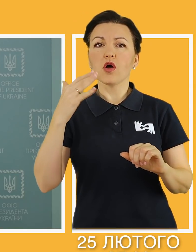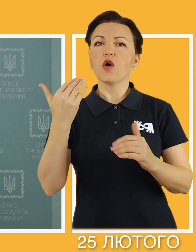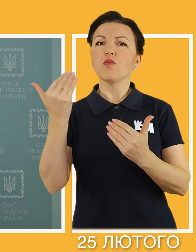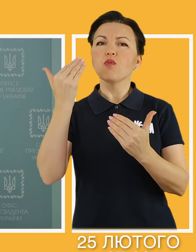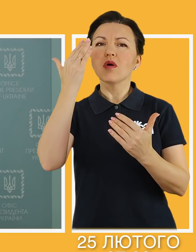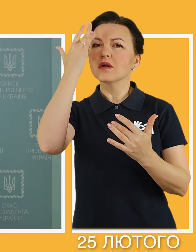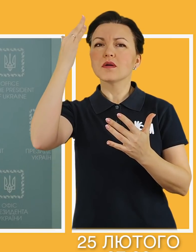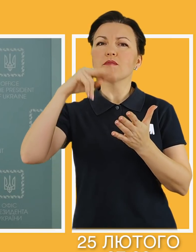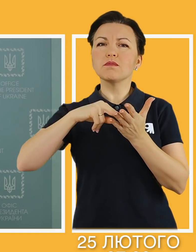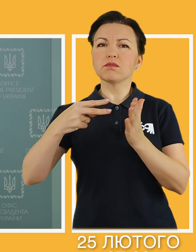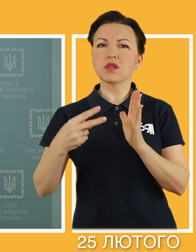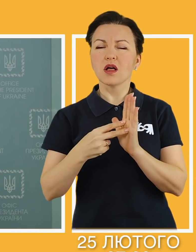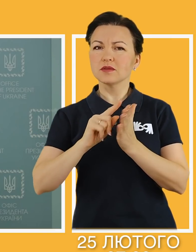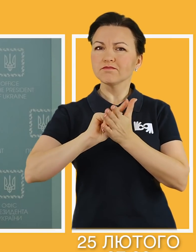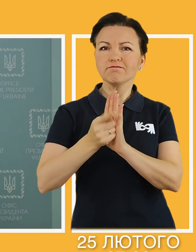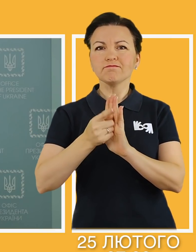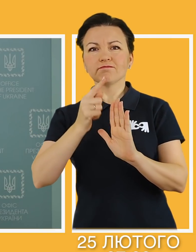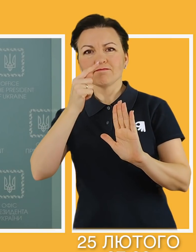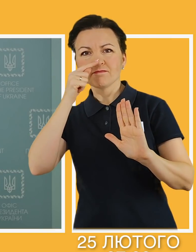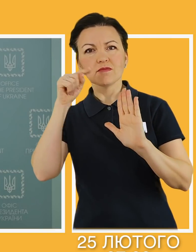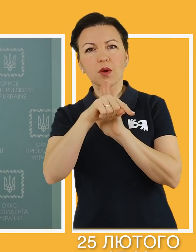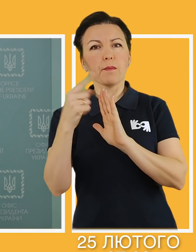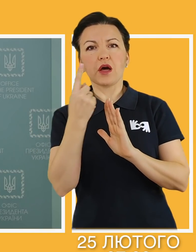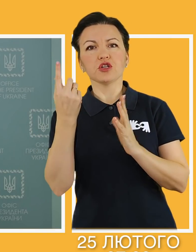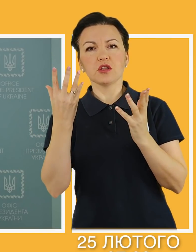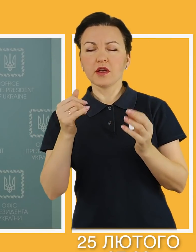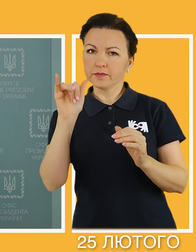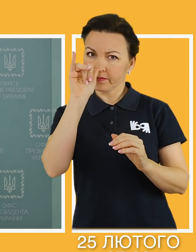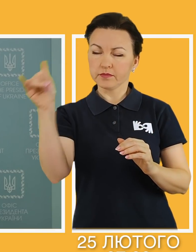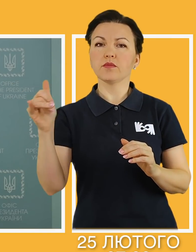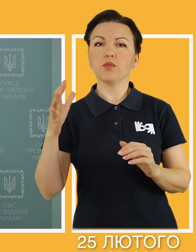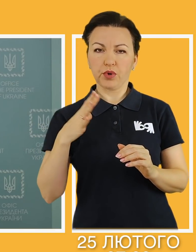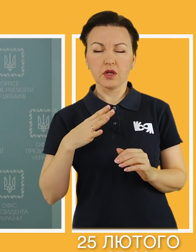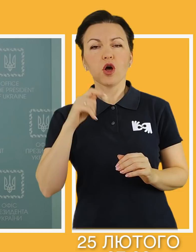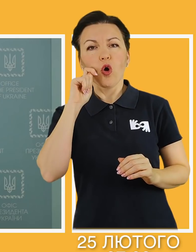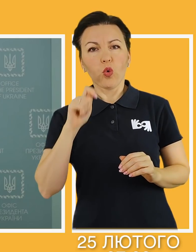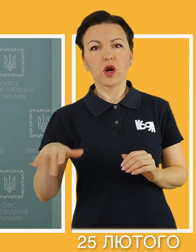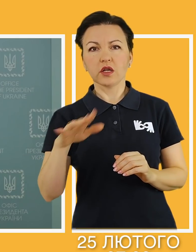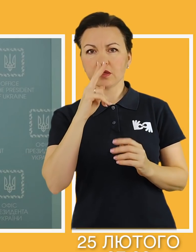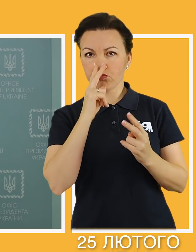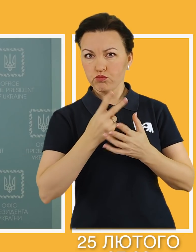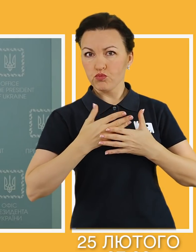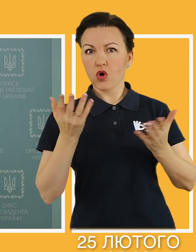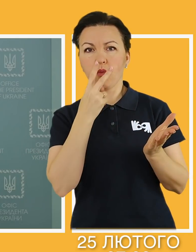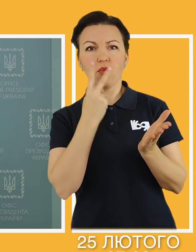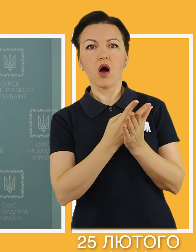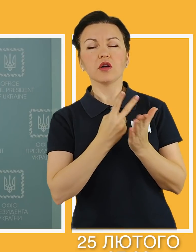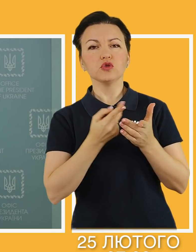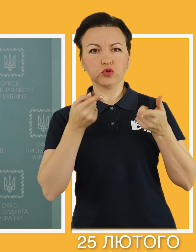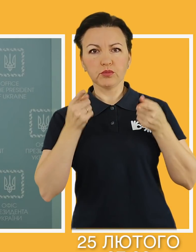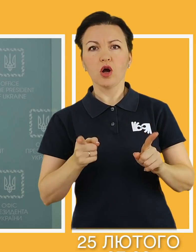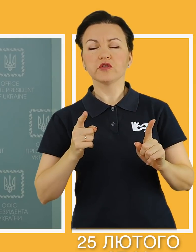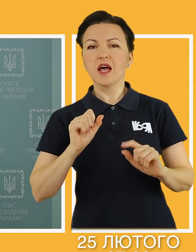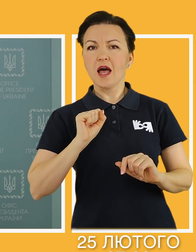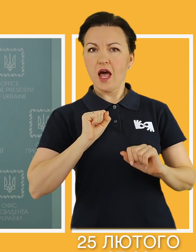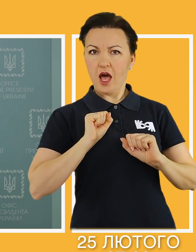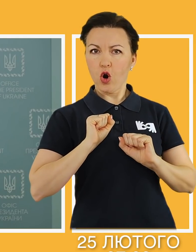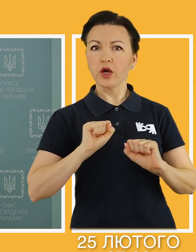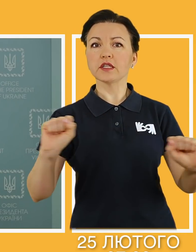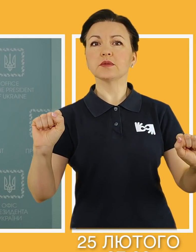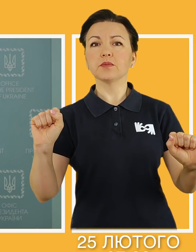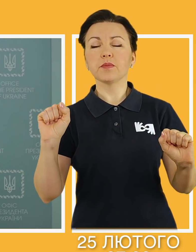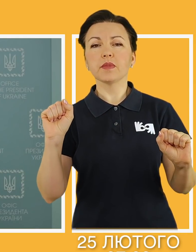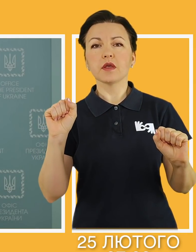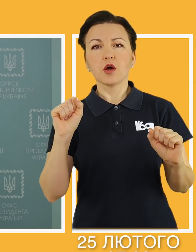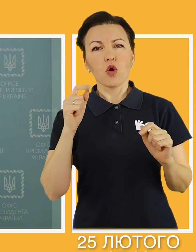ворогу реалізувати оперативний замисел, вторгнення у перший день. Українці демонструють справжній героїзм. У